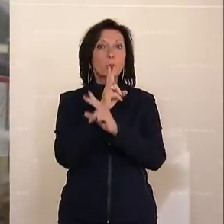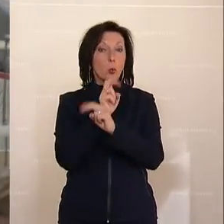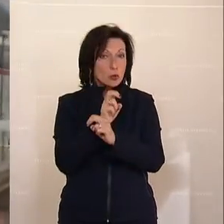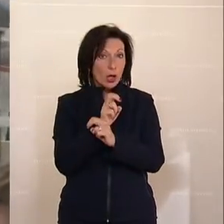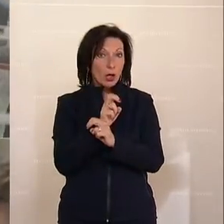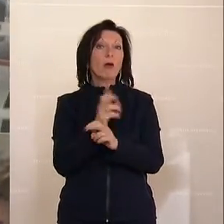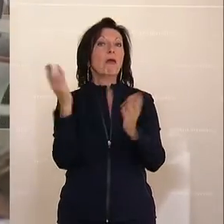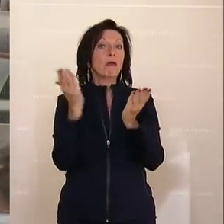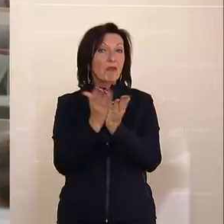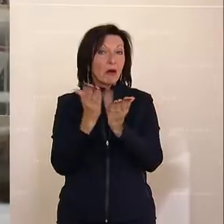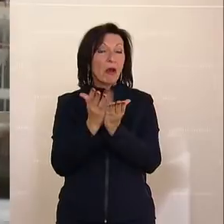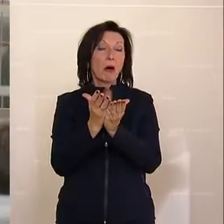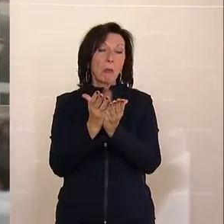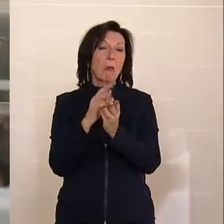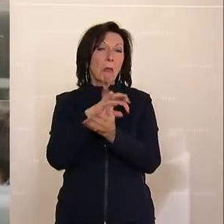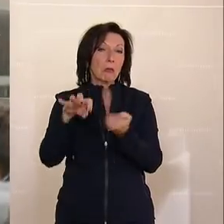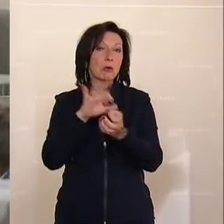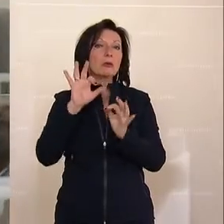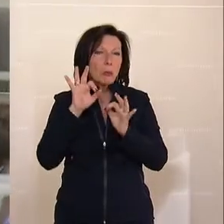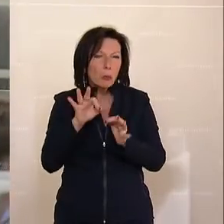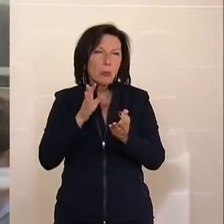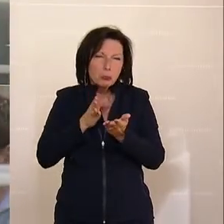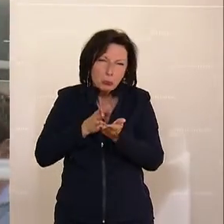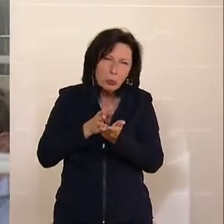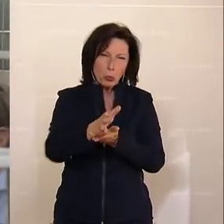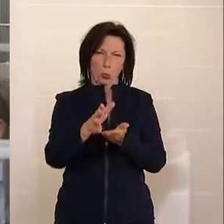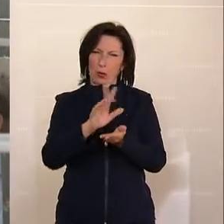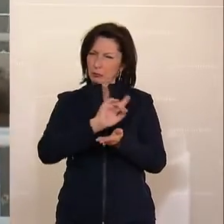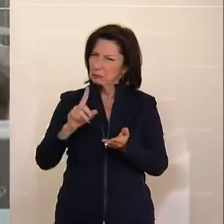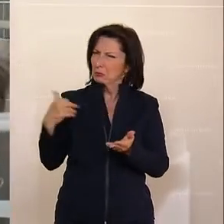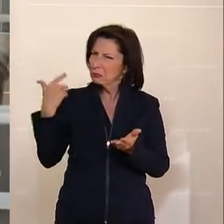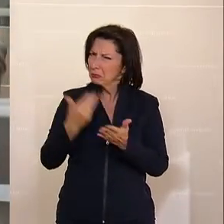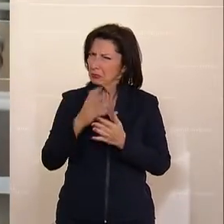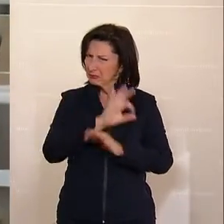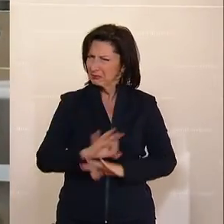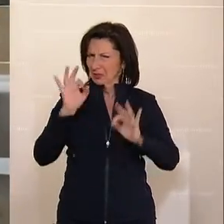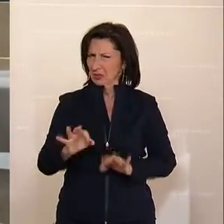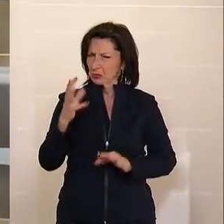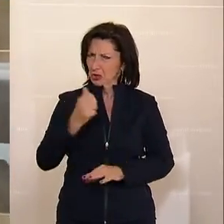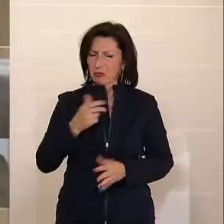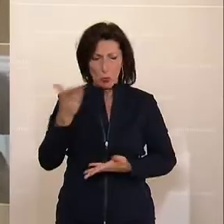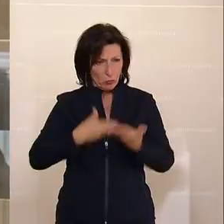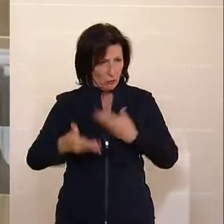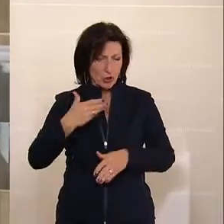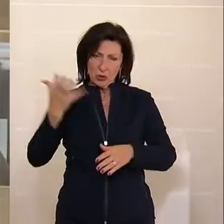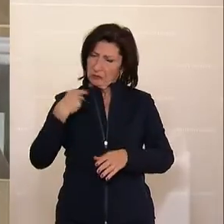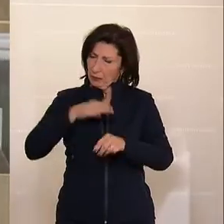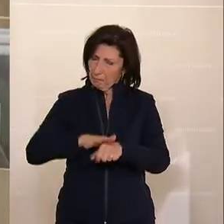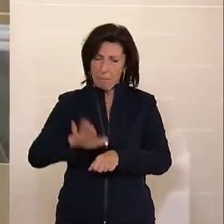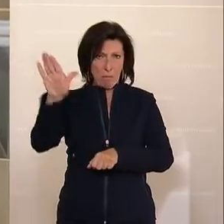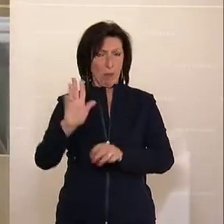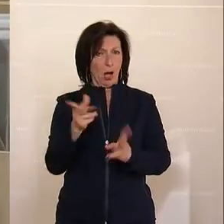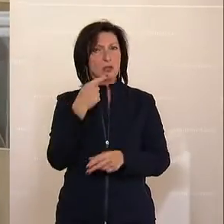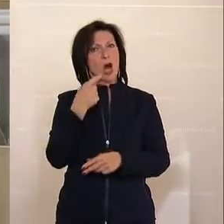im Verhältnis gut durch die Krise gekommen ist, bisher sehr gut durch die Krise gekommen ist und dass die Wirtschaft wirklich wieder flott wächst, sie boomt